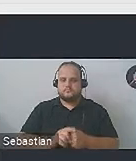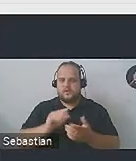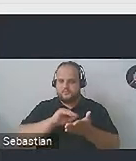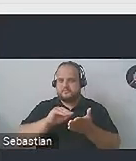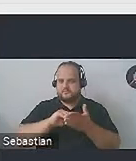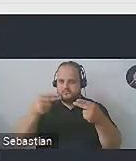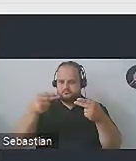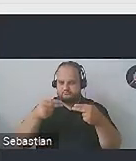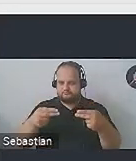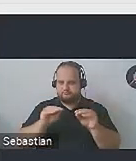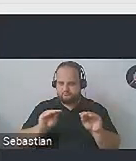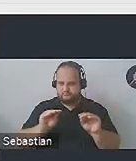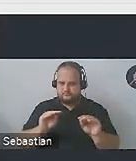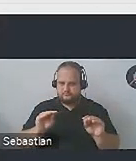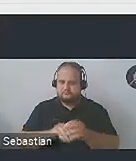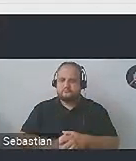teraz definicje.